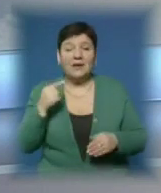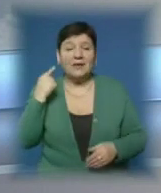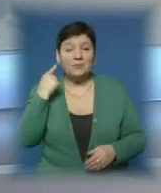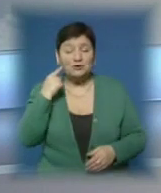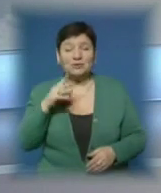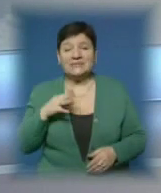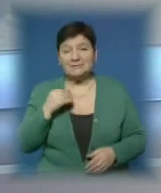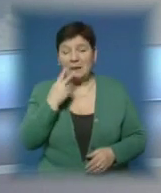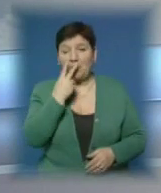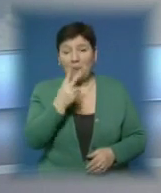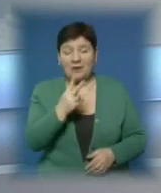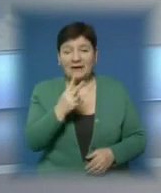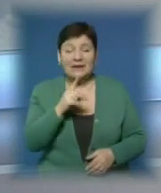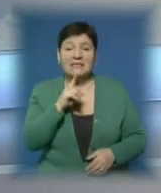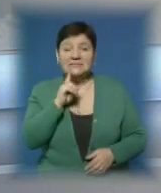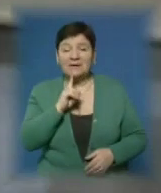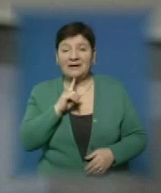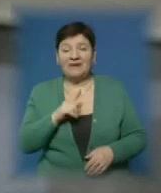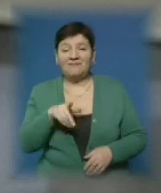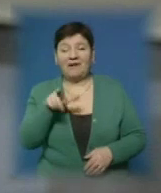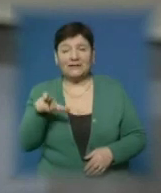на формування музичних смаків аудиторії.